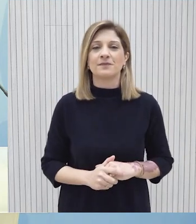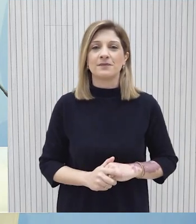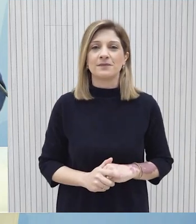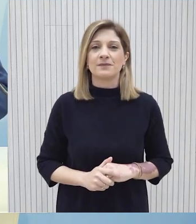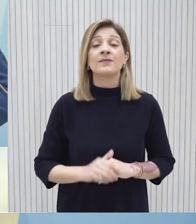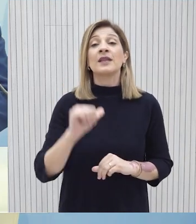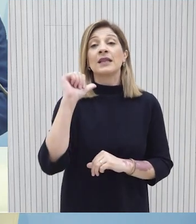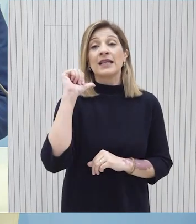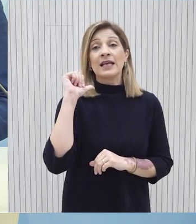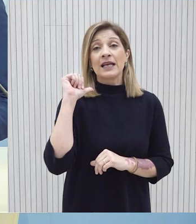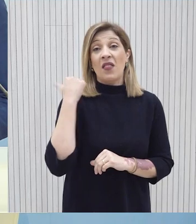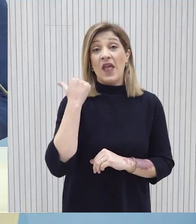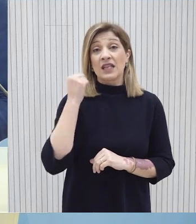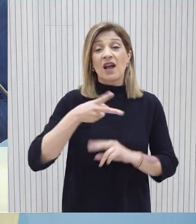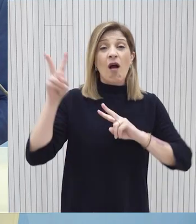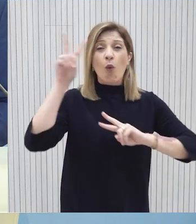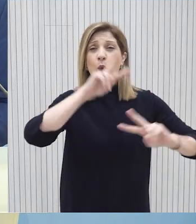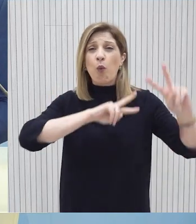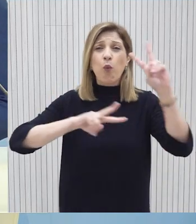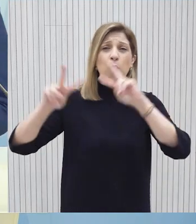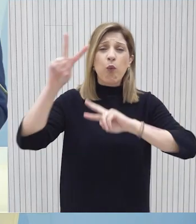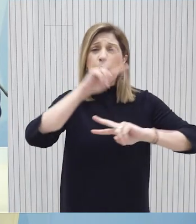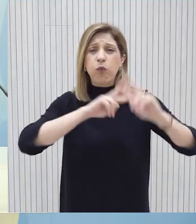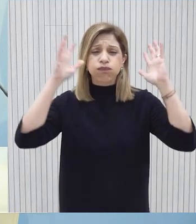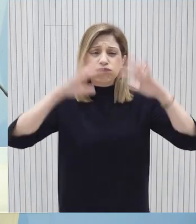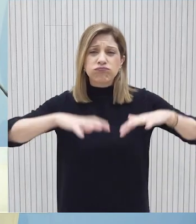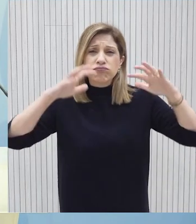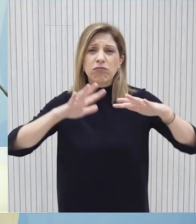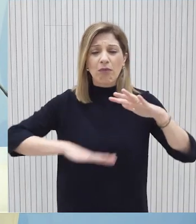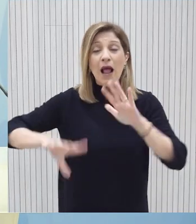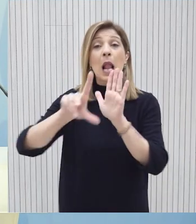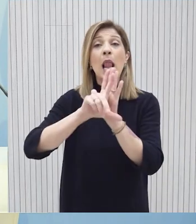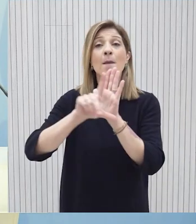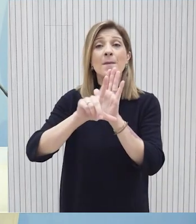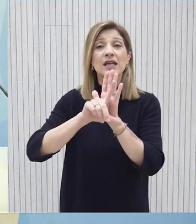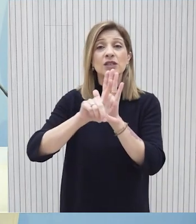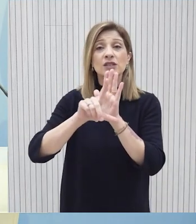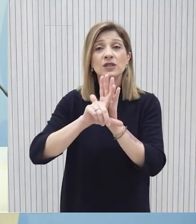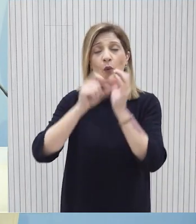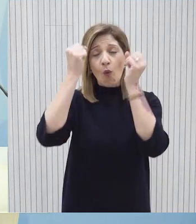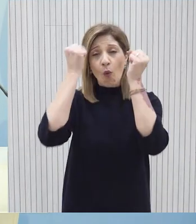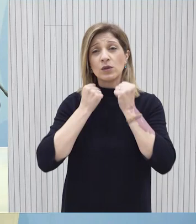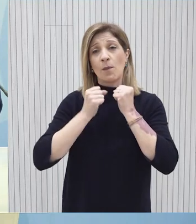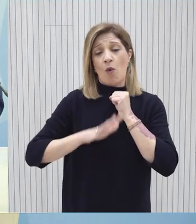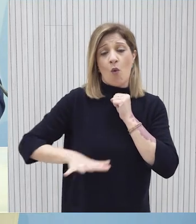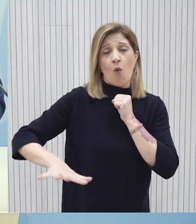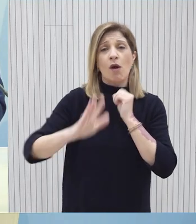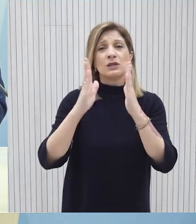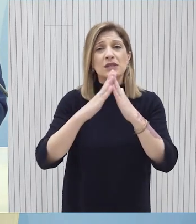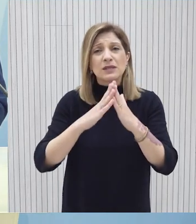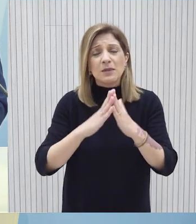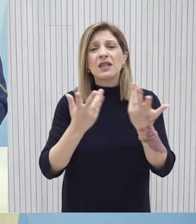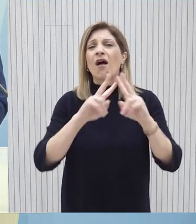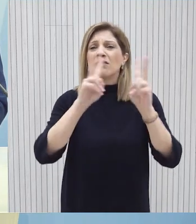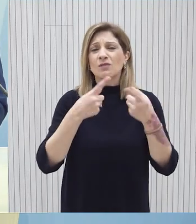Χθες είναι η θεομηνία και ο ανεμοστρόβιλος που έπληξε κυρίως την ανατολική περιοχή Λεμεσού προκάλεσε εκτεταμένες ζημιές σε κατοικίες και